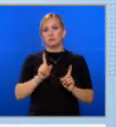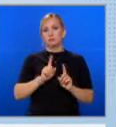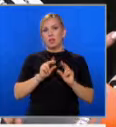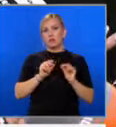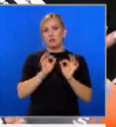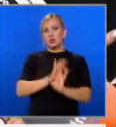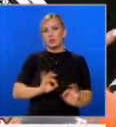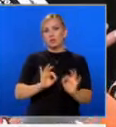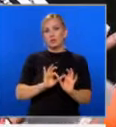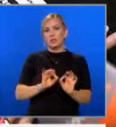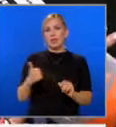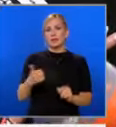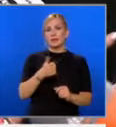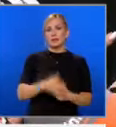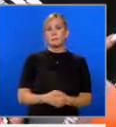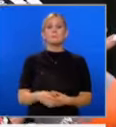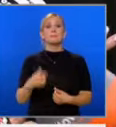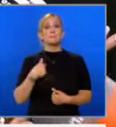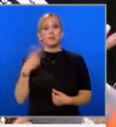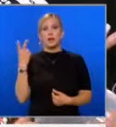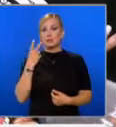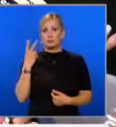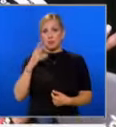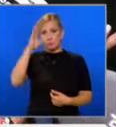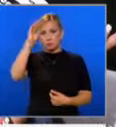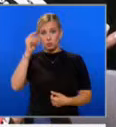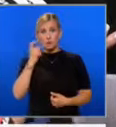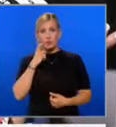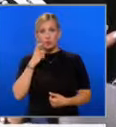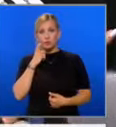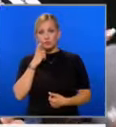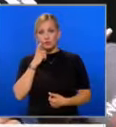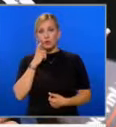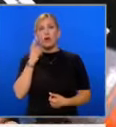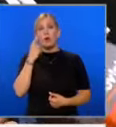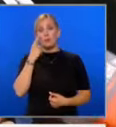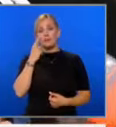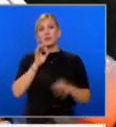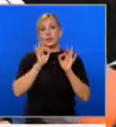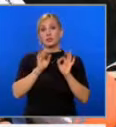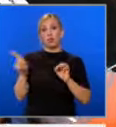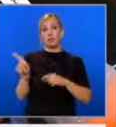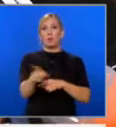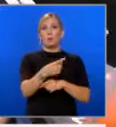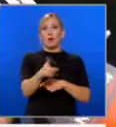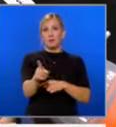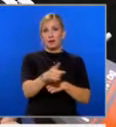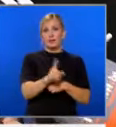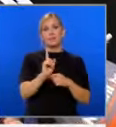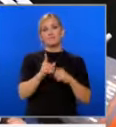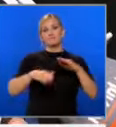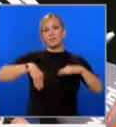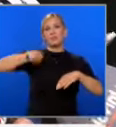лидерите. Аз разбирам, че господин Борисов се опитва да е сигурен, че ще управлява. Но трябва да минат